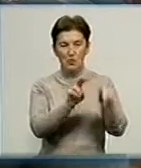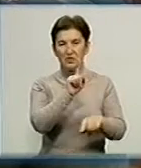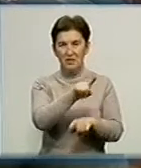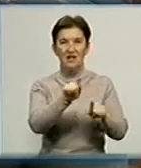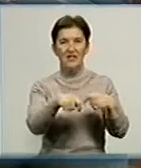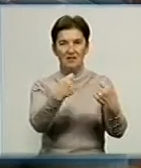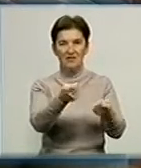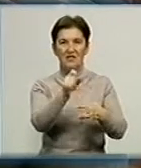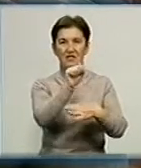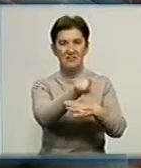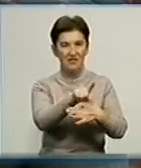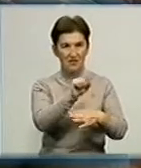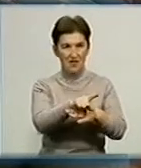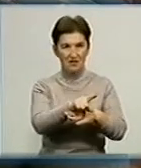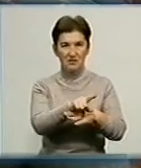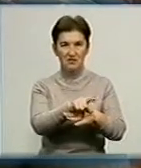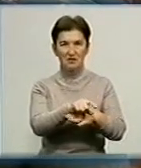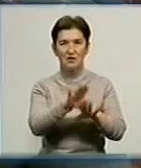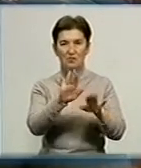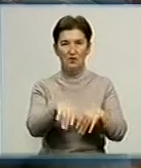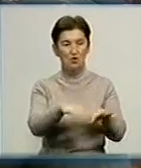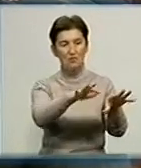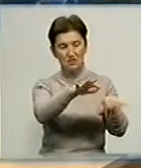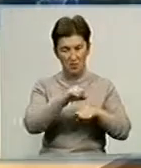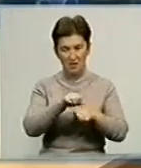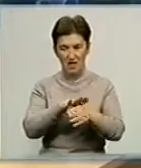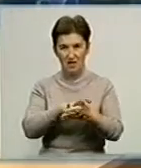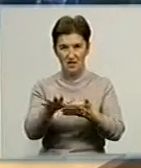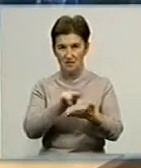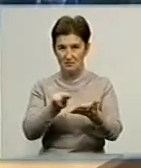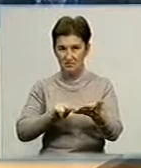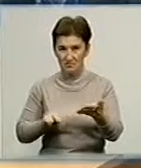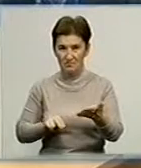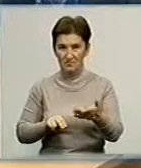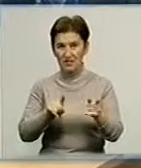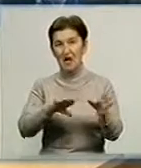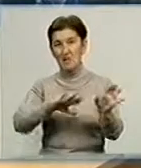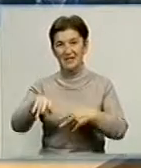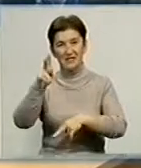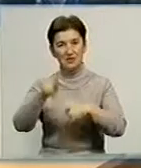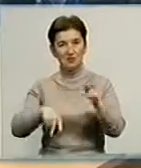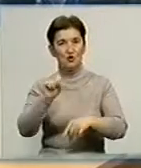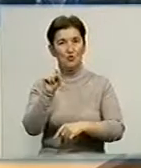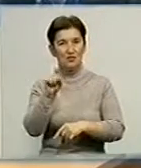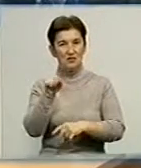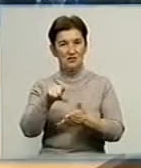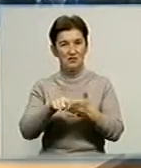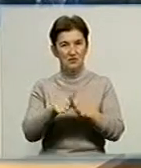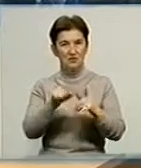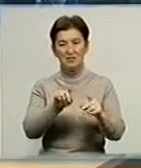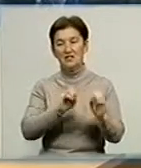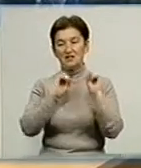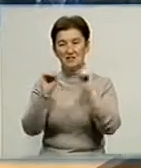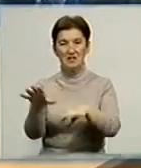завдання, потім забирали ці завдання виконані. Після закінчення 11 класу в'язень до вічник здав зовнішнє